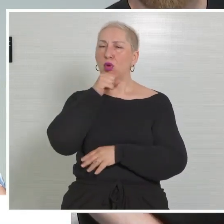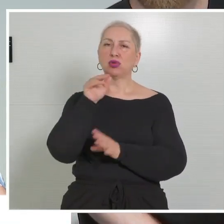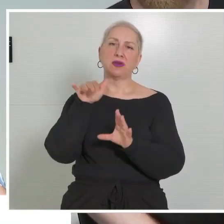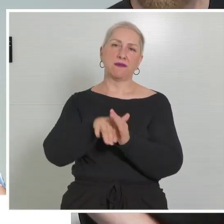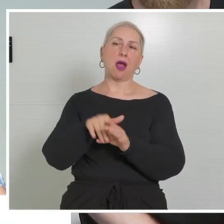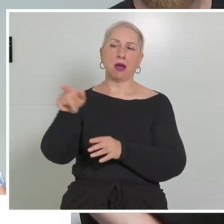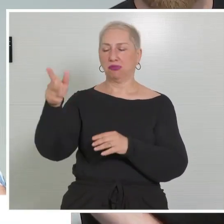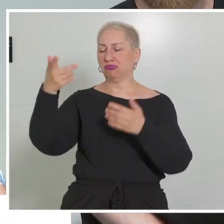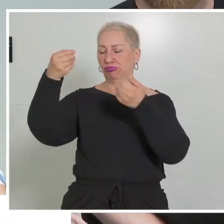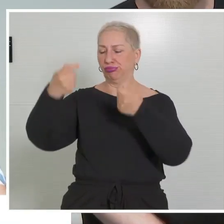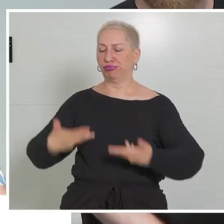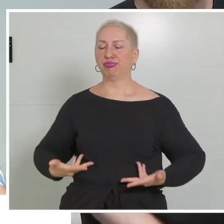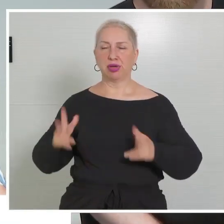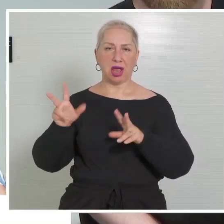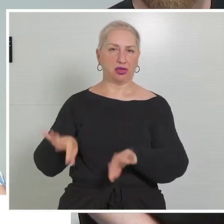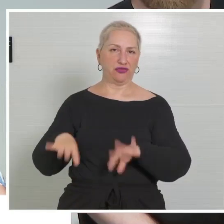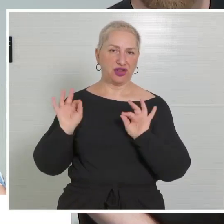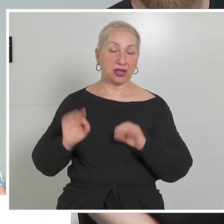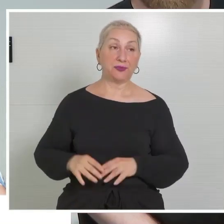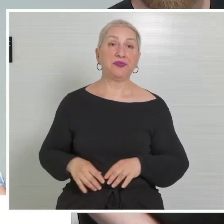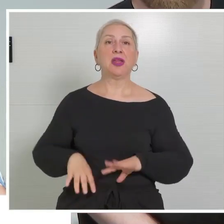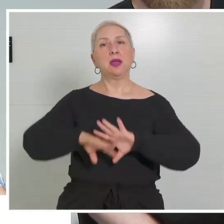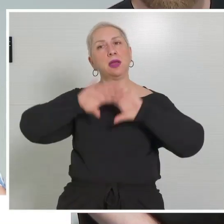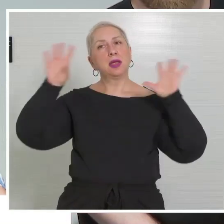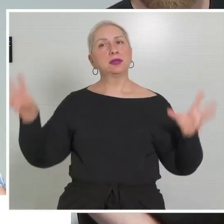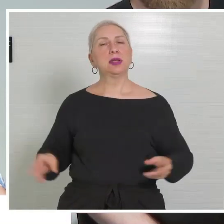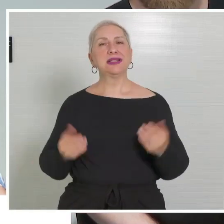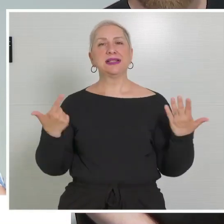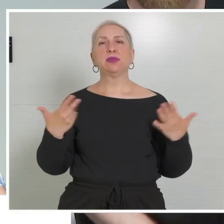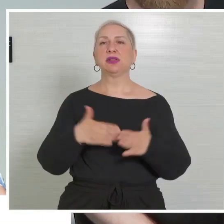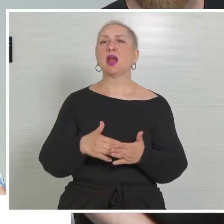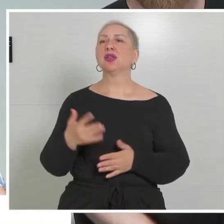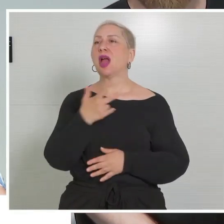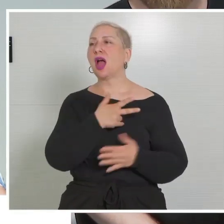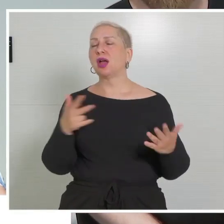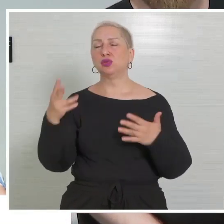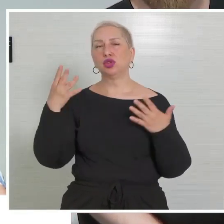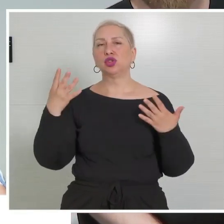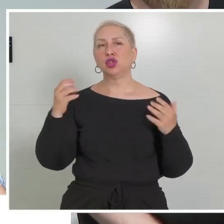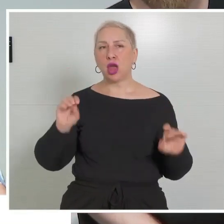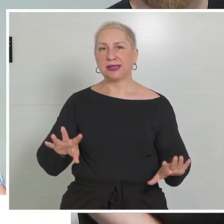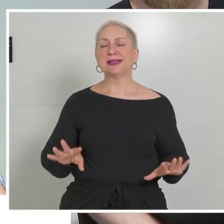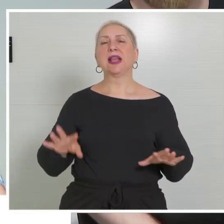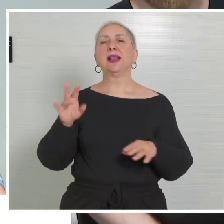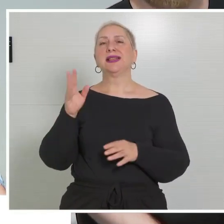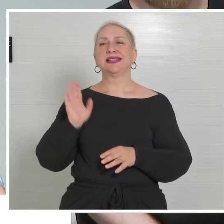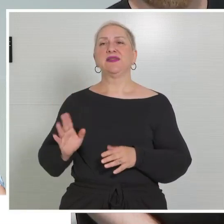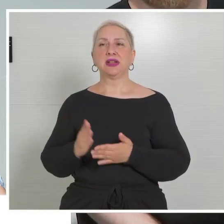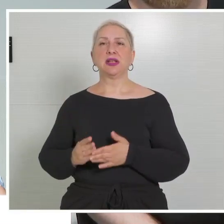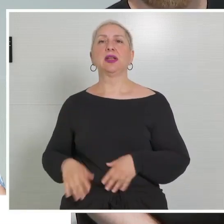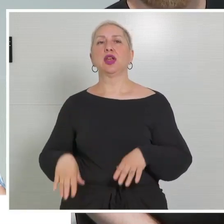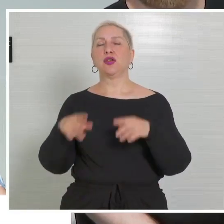vorfinden. Also insgesamt darf ich nochmal festhalten, 7.819 Zivildiener aus neun unterschiedlichen